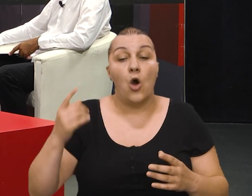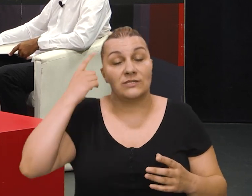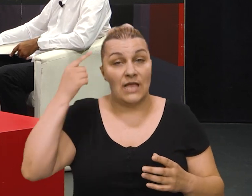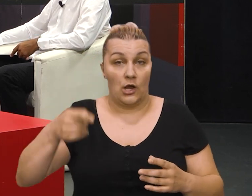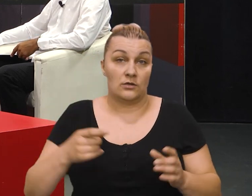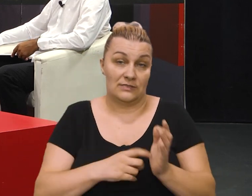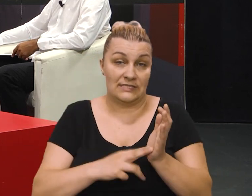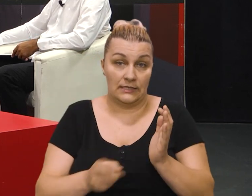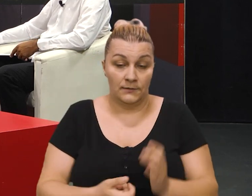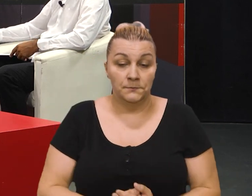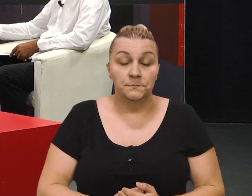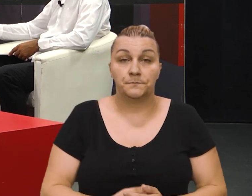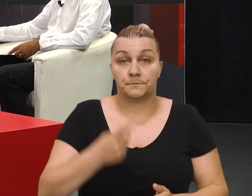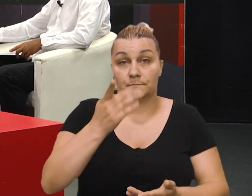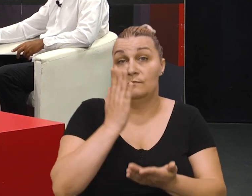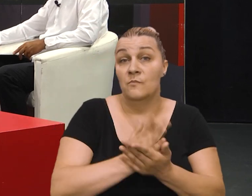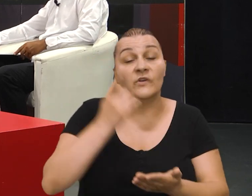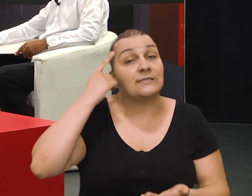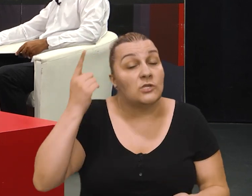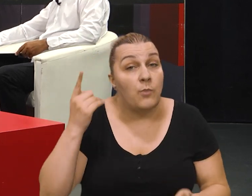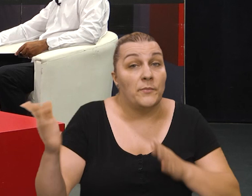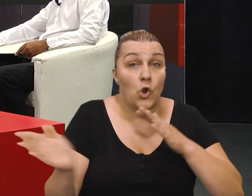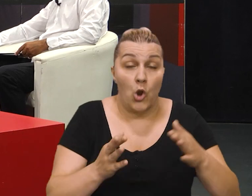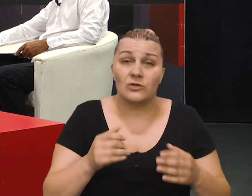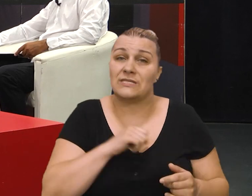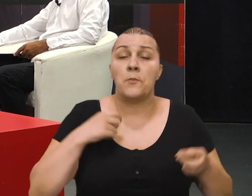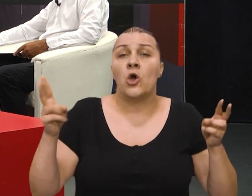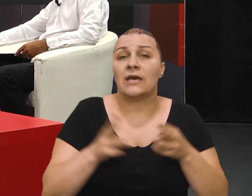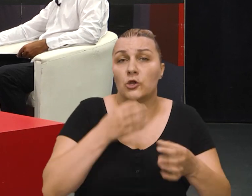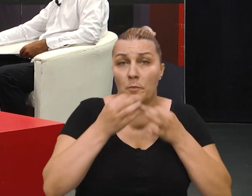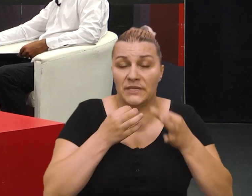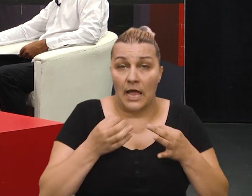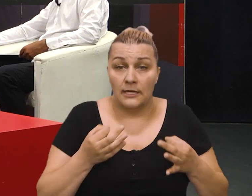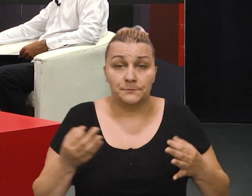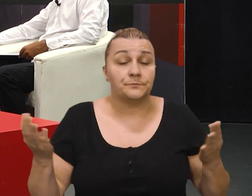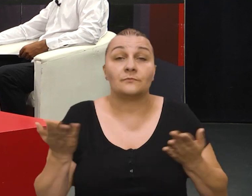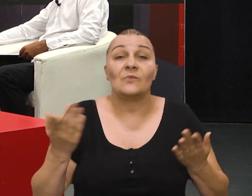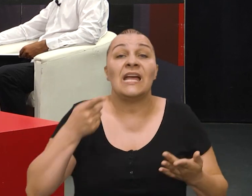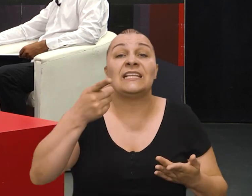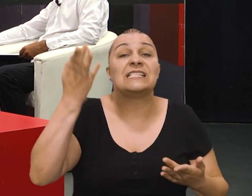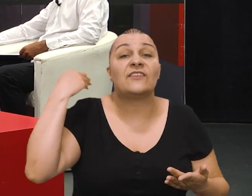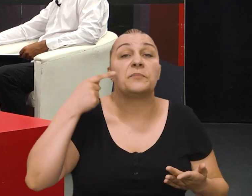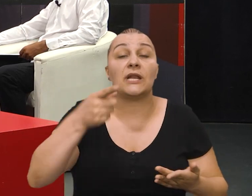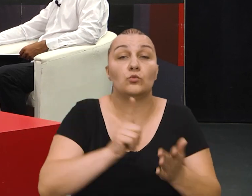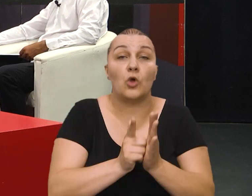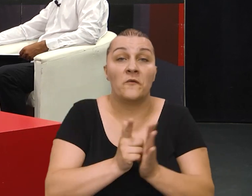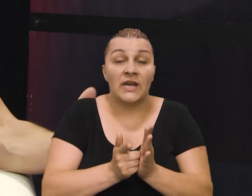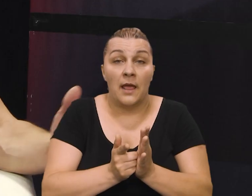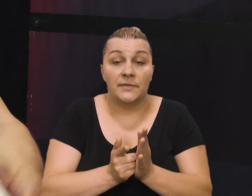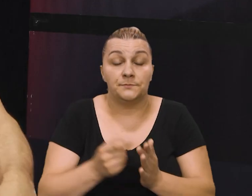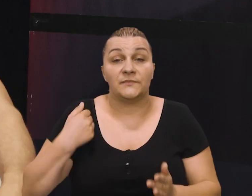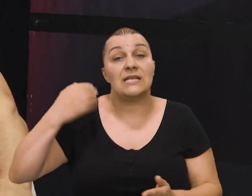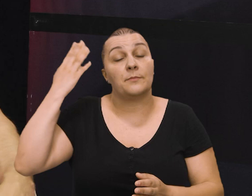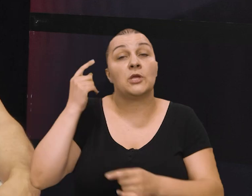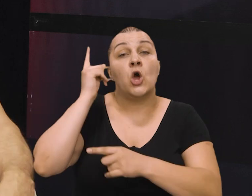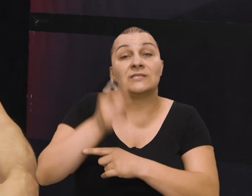snage operativne grupe Sinj. E sad već sam spomenuli o Luju a ima samo kratko par potpitanja gdje ste vi osobno u tom trenutku bili? Pa ja sam